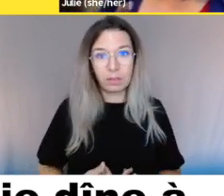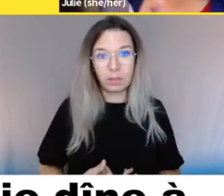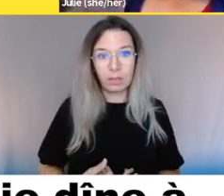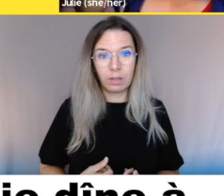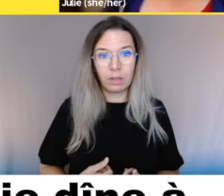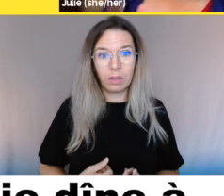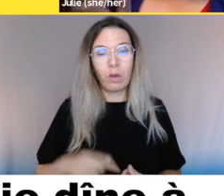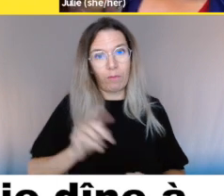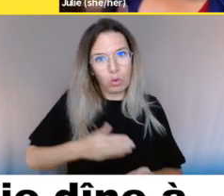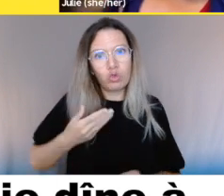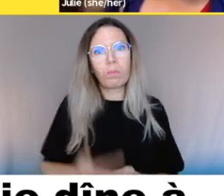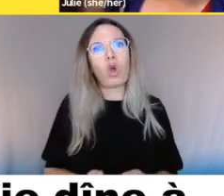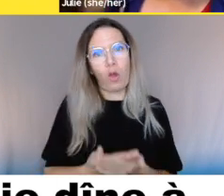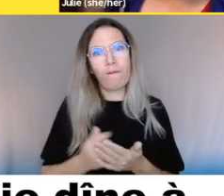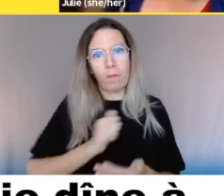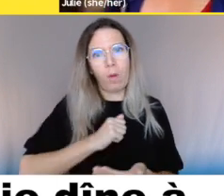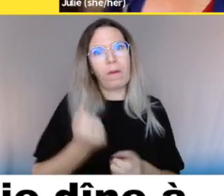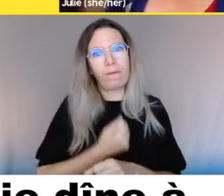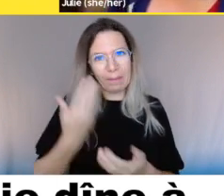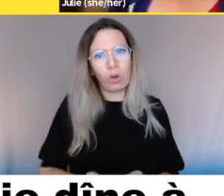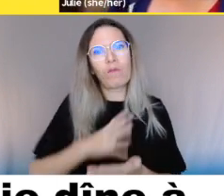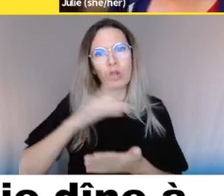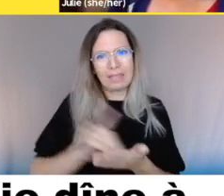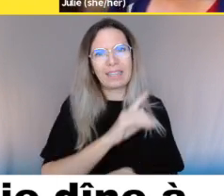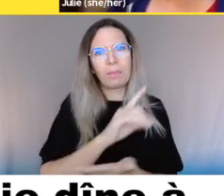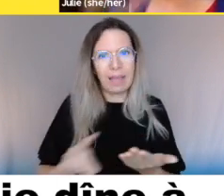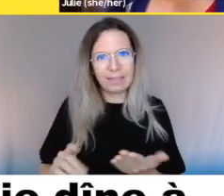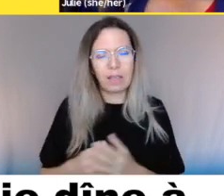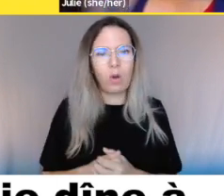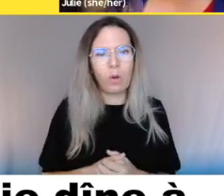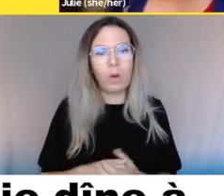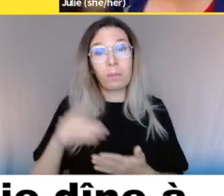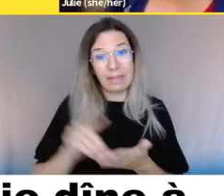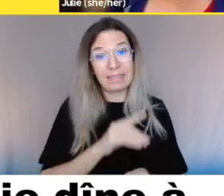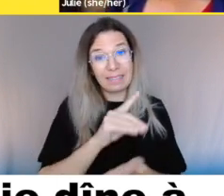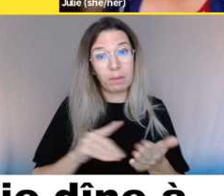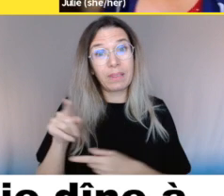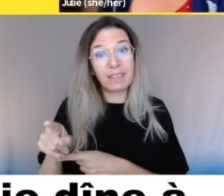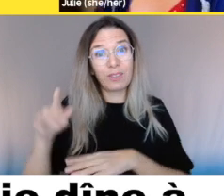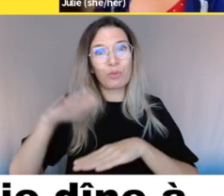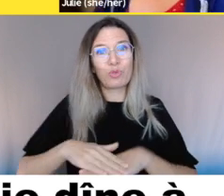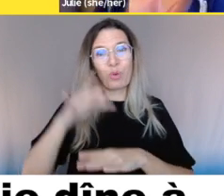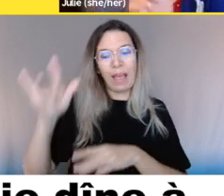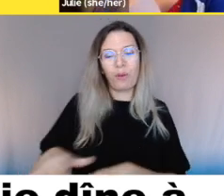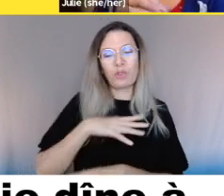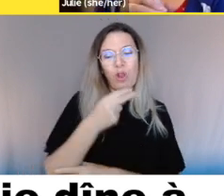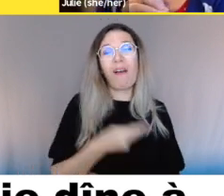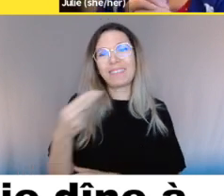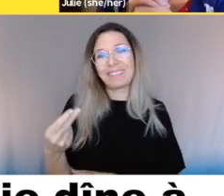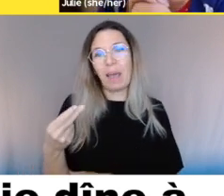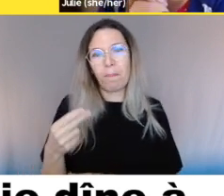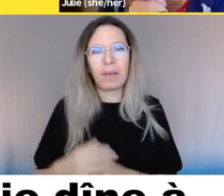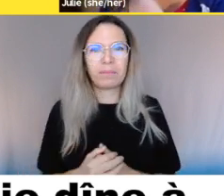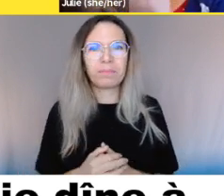là, ça pourrait être une contrainte excessive. Mais là, si vous demandez juste, écoutez, j'ai besoin de ces trois articles-là,